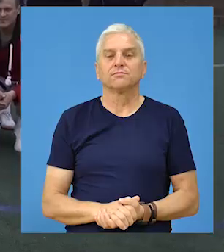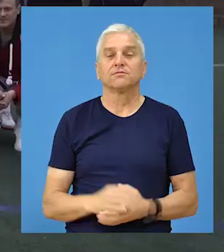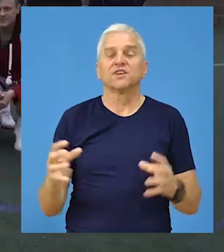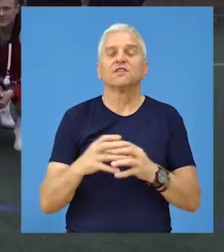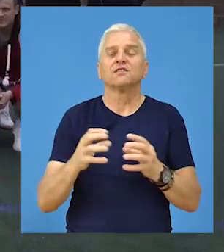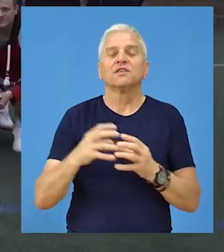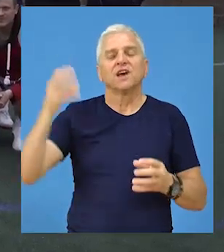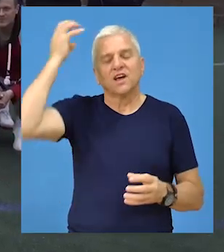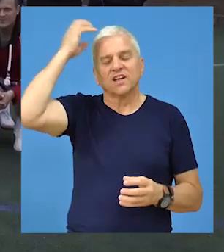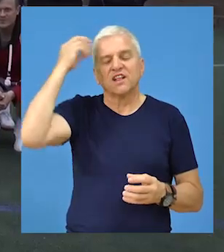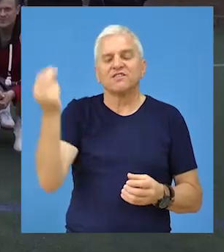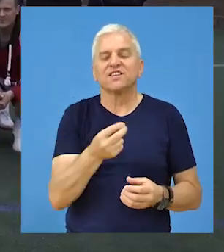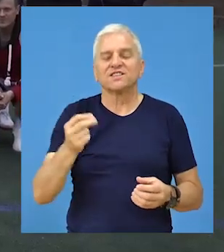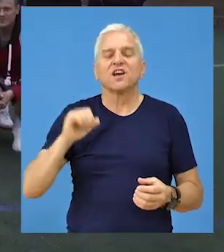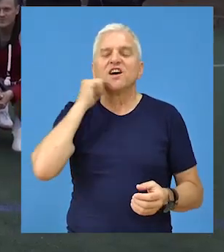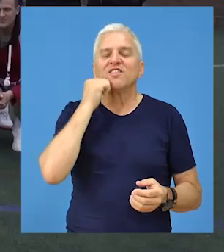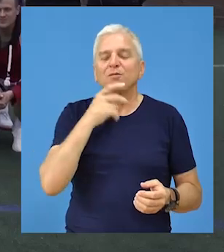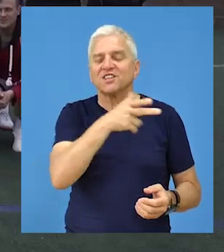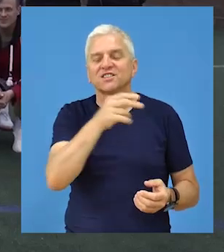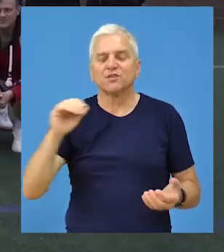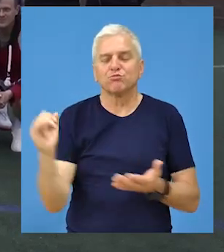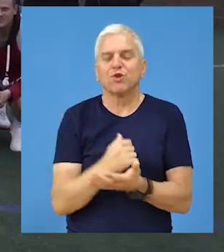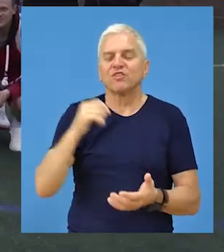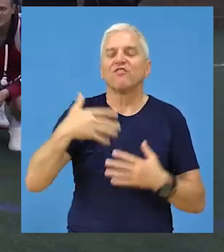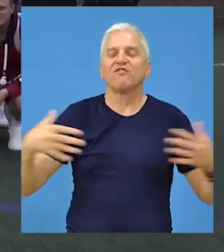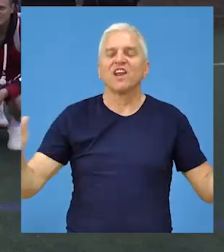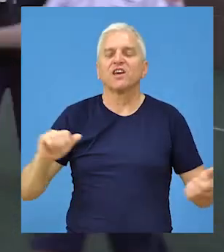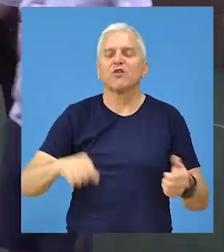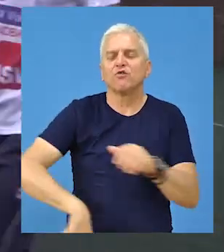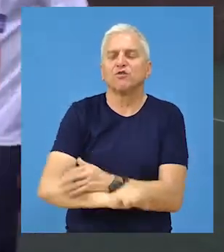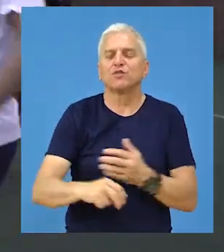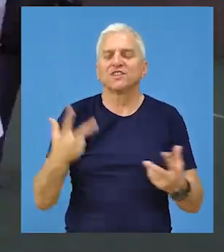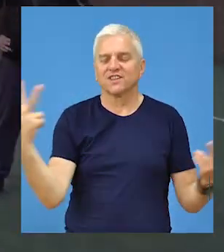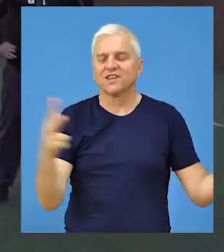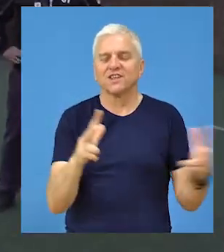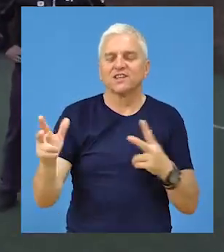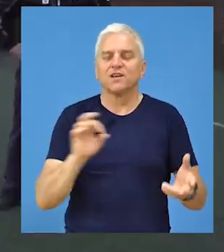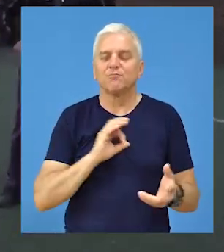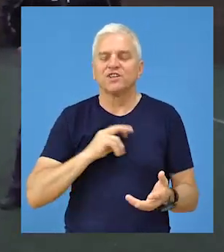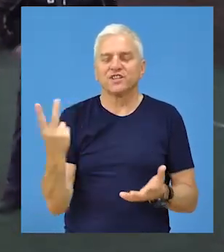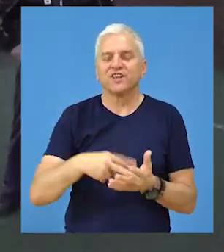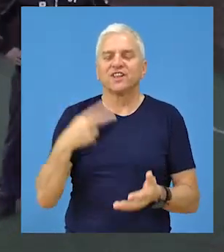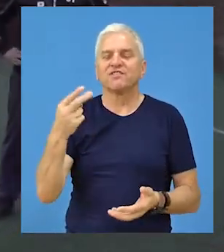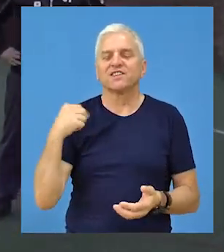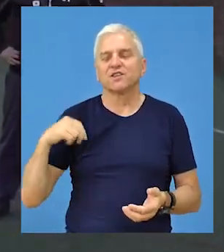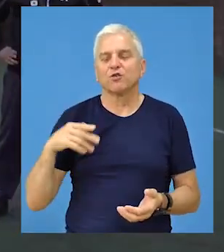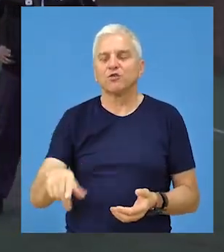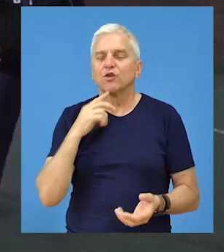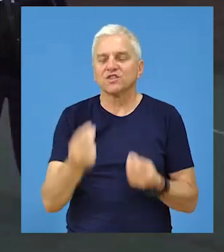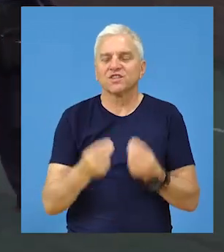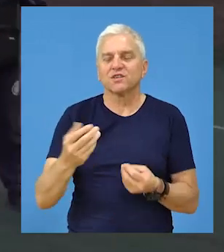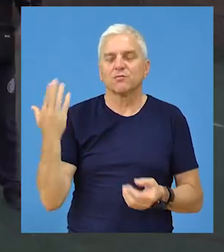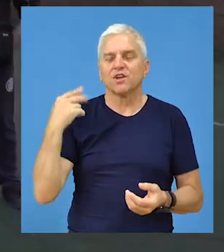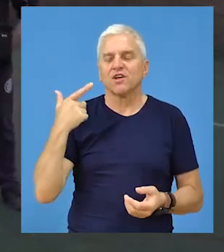Ekipa Kraljevina Srbije je zvrba sa pobednike velikog futbolskog turnira 3 na 3 Večej 2020 koji se